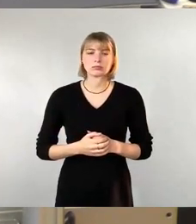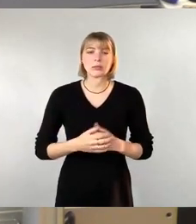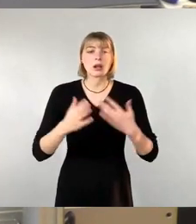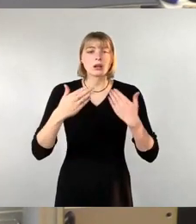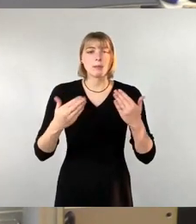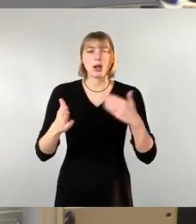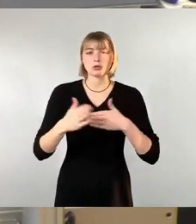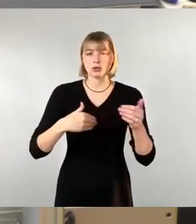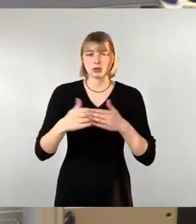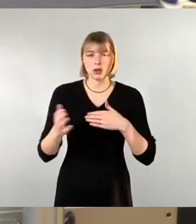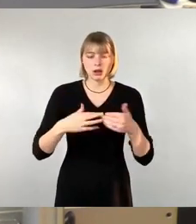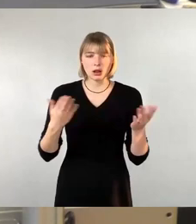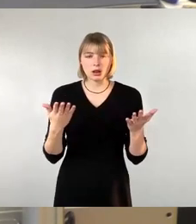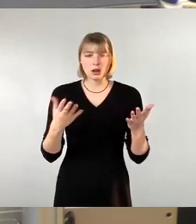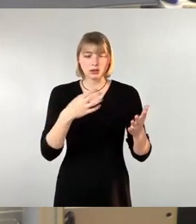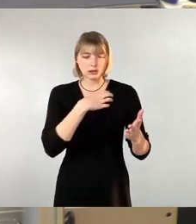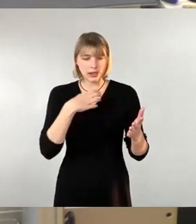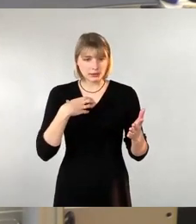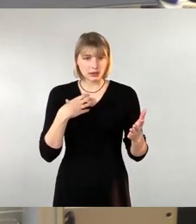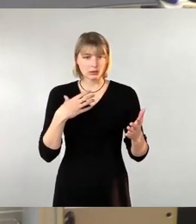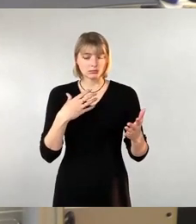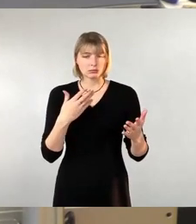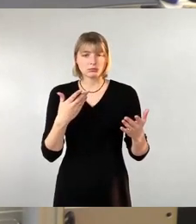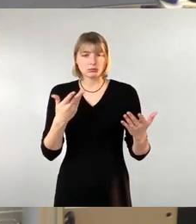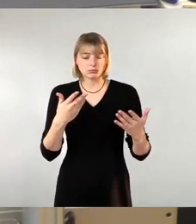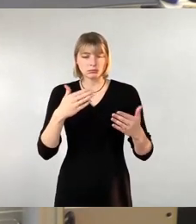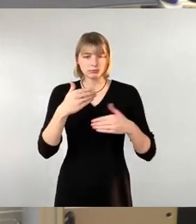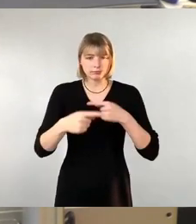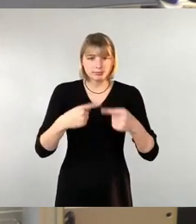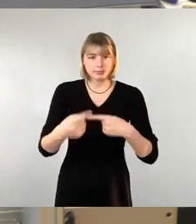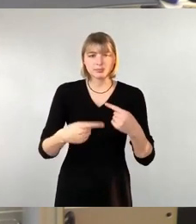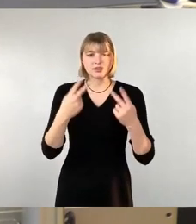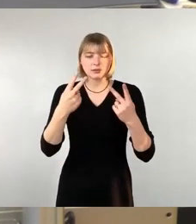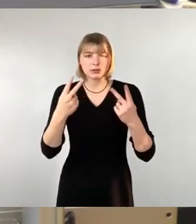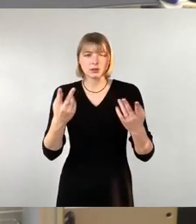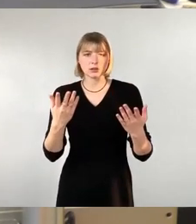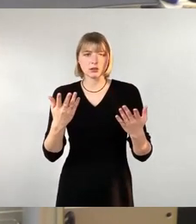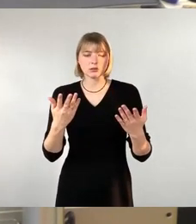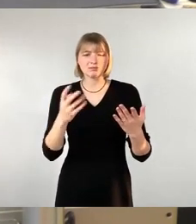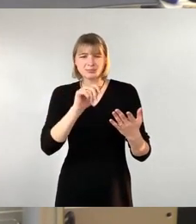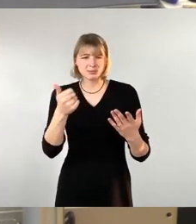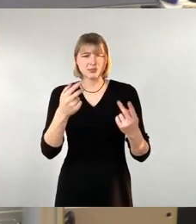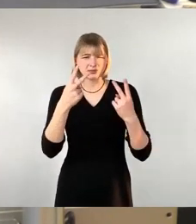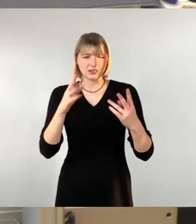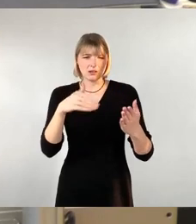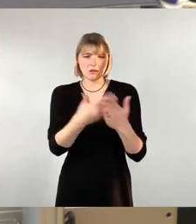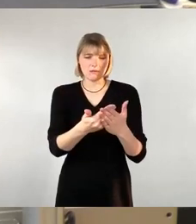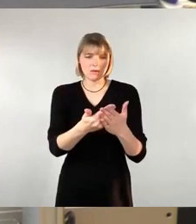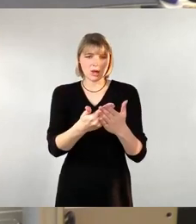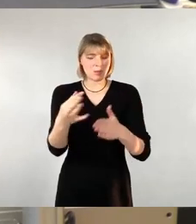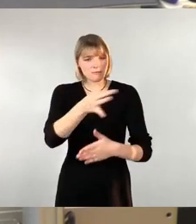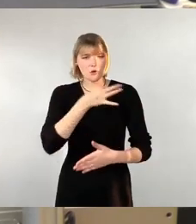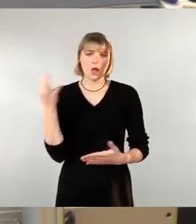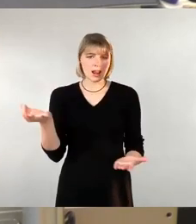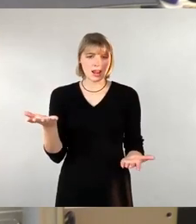Dresdens und zur Bewältigung der Folgen des Klimawandels wird wohl die wichtigste Aufgabe für uns alle in den